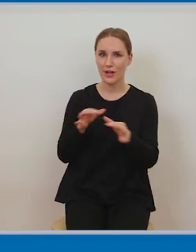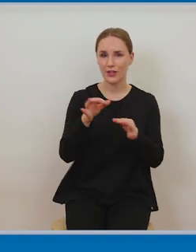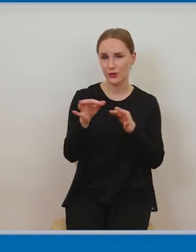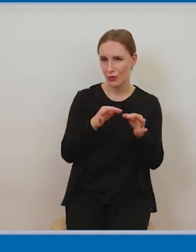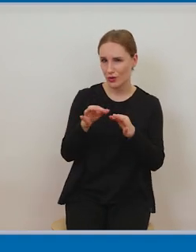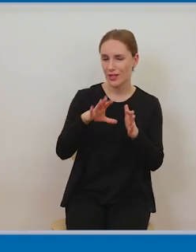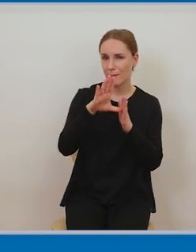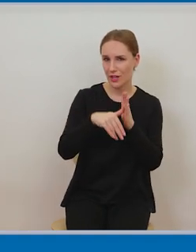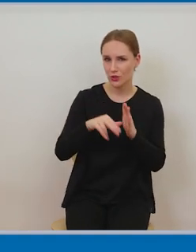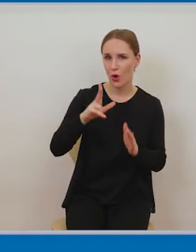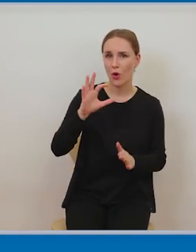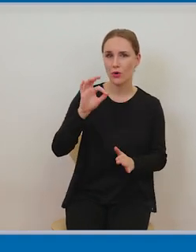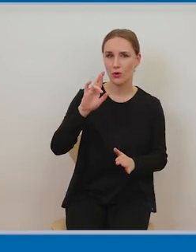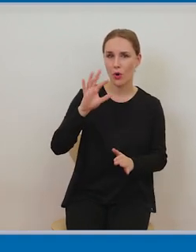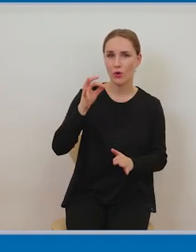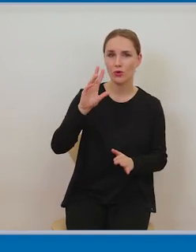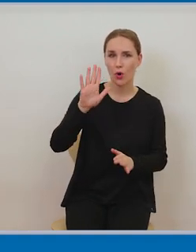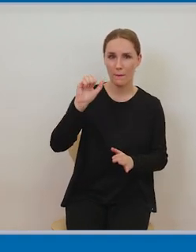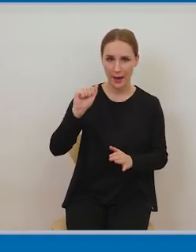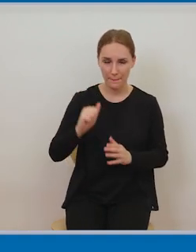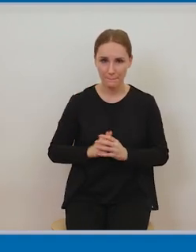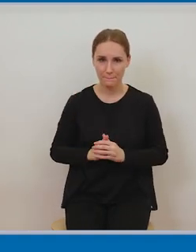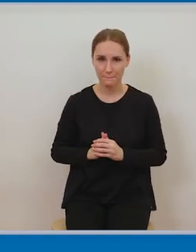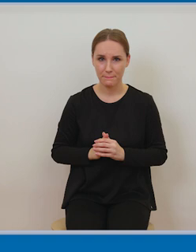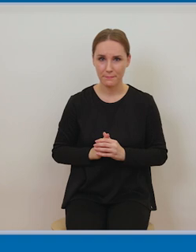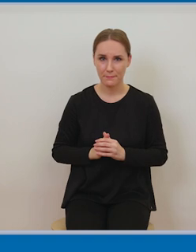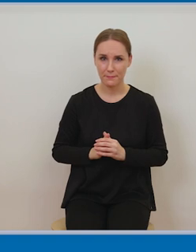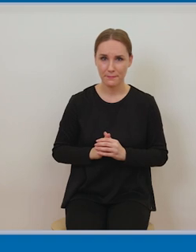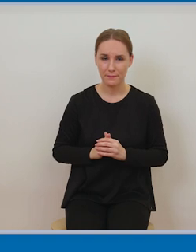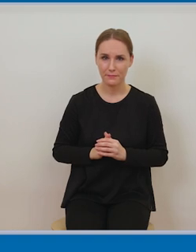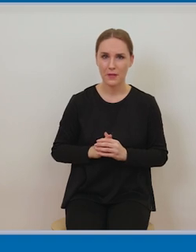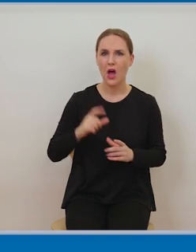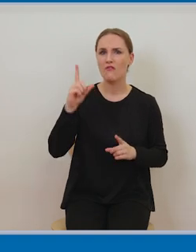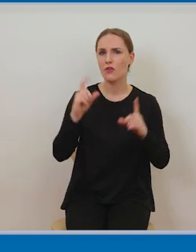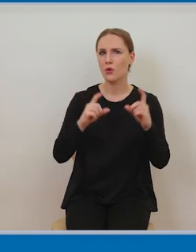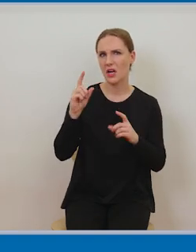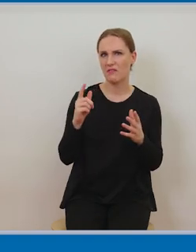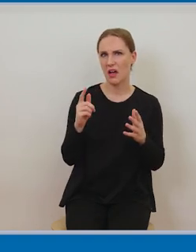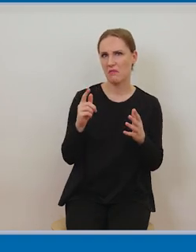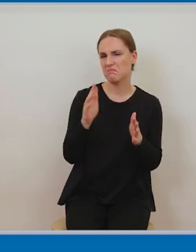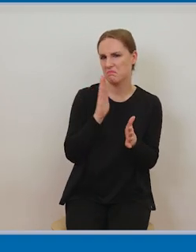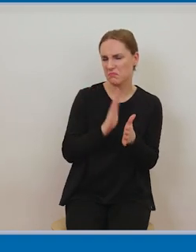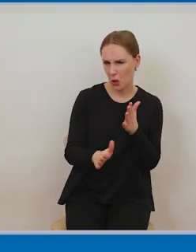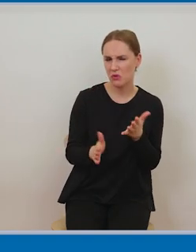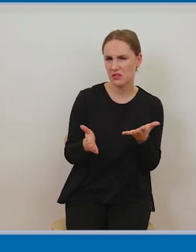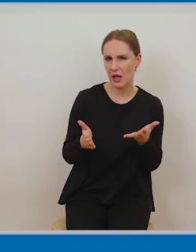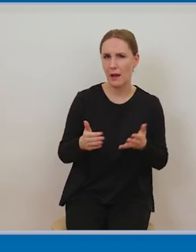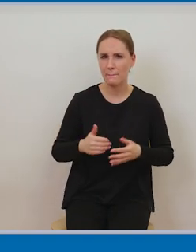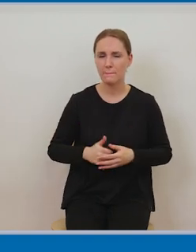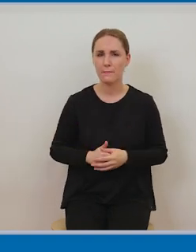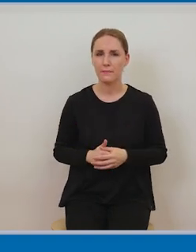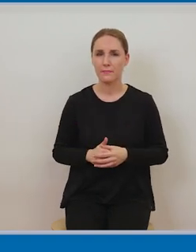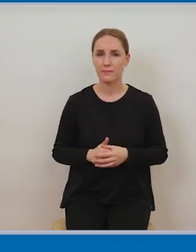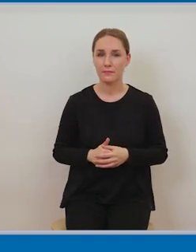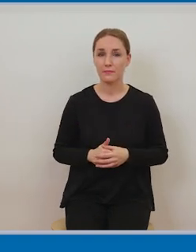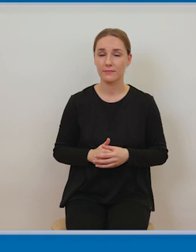Fotografia stosunkowo można powiedzieć prosta. To też można będzie na tej fotografii, która przedstawia